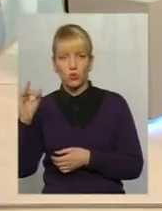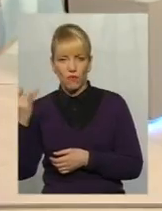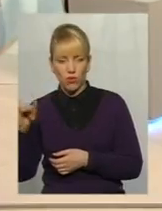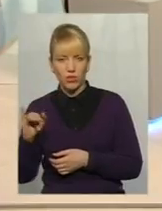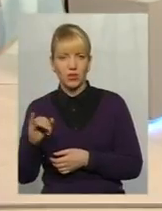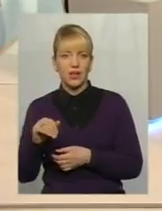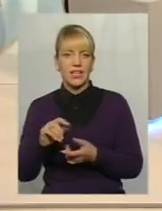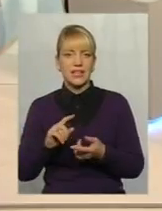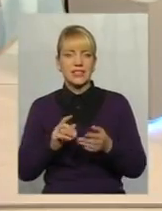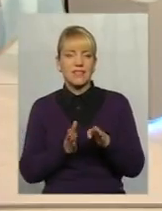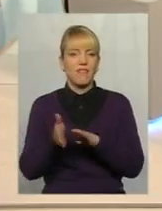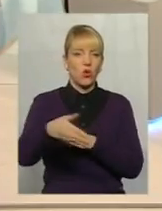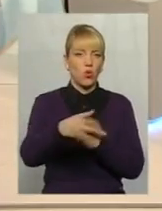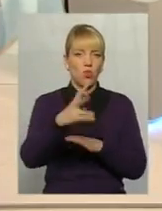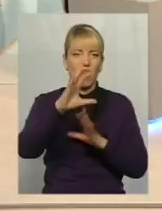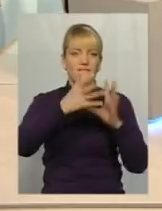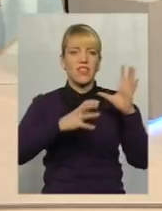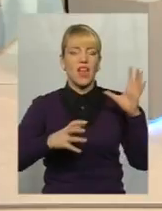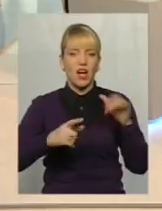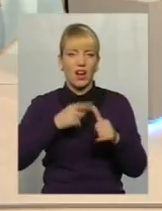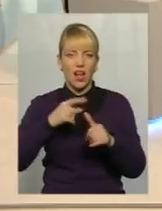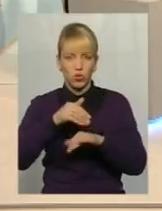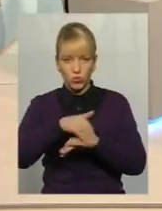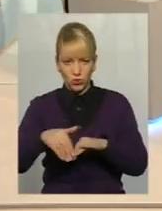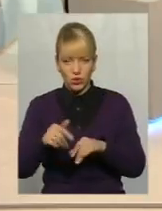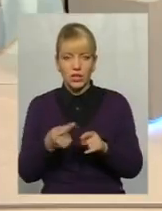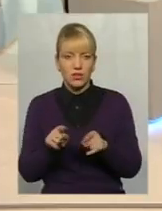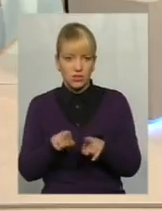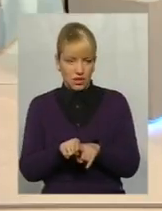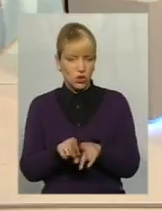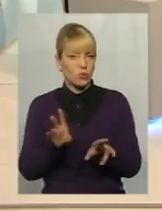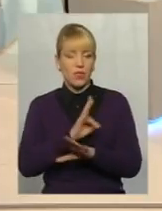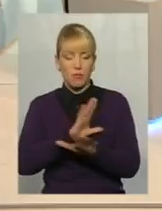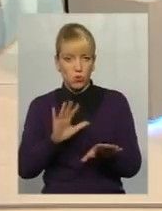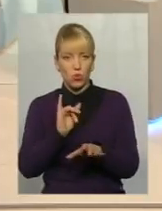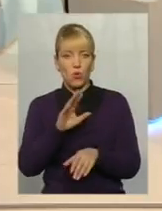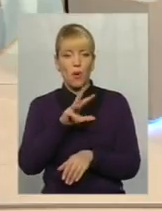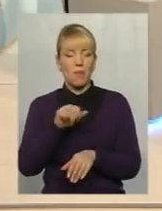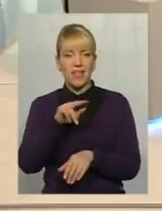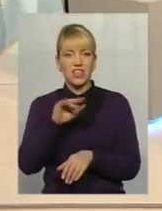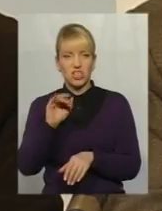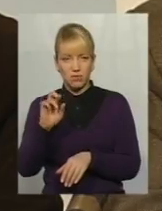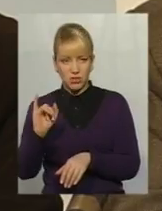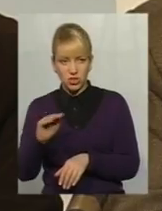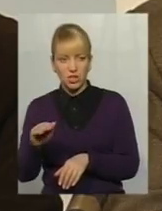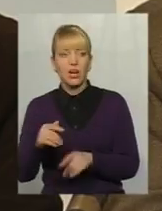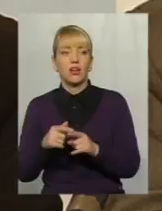Ну, оце, до речі, для того, щоб так не сталося у самому Меджибужі, то ми